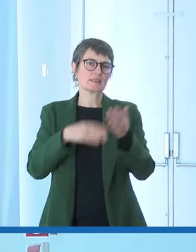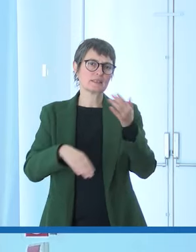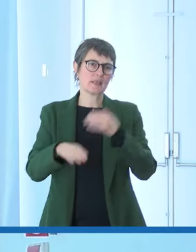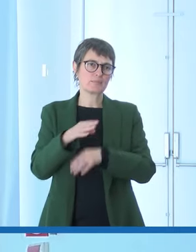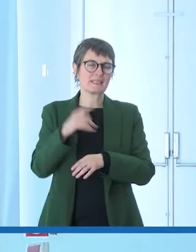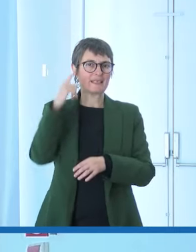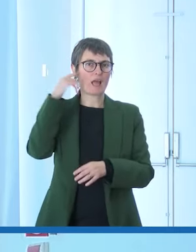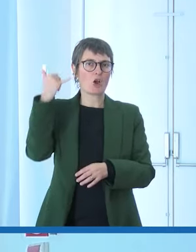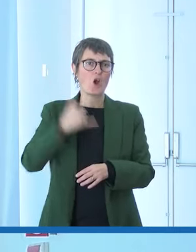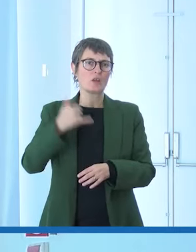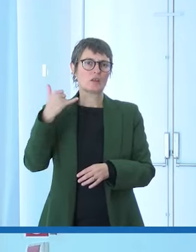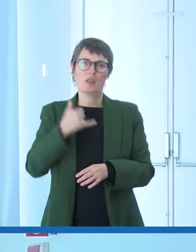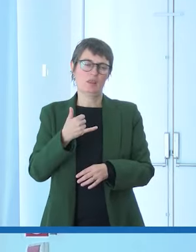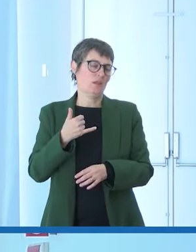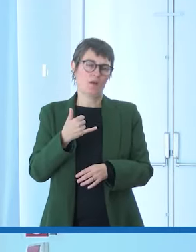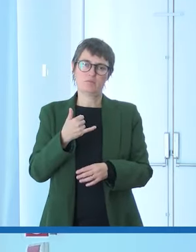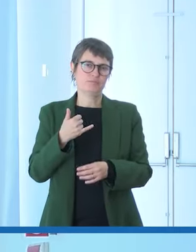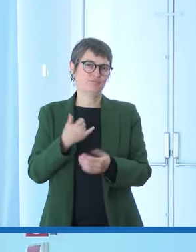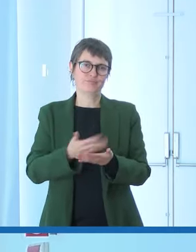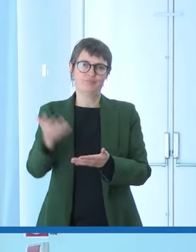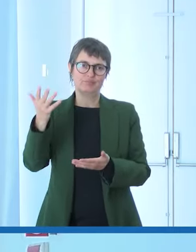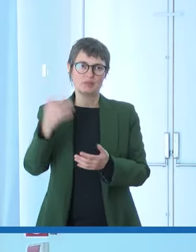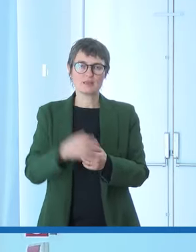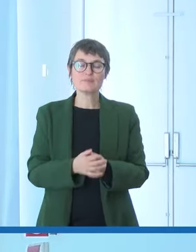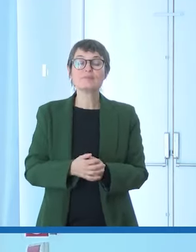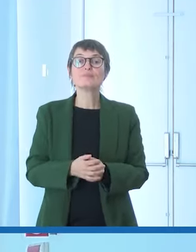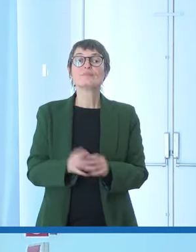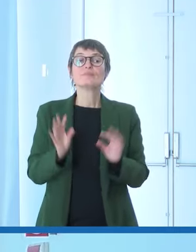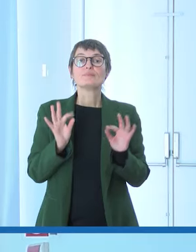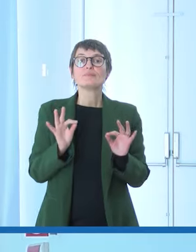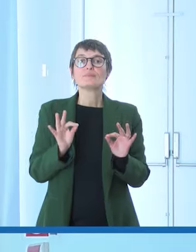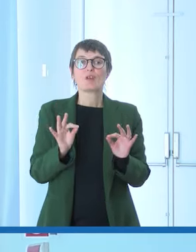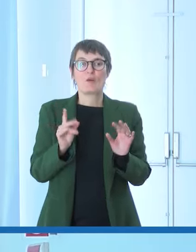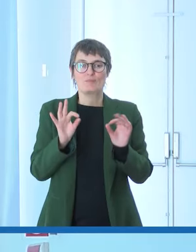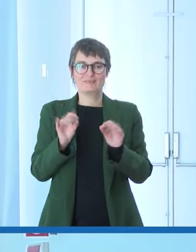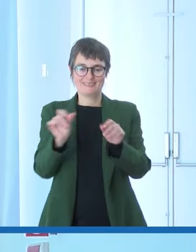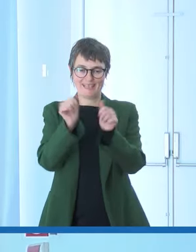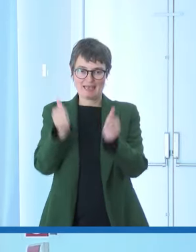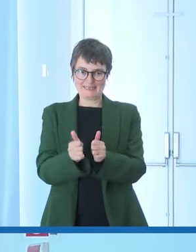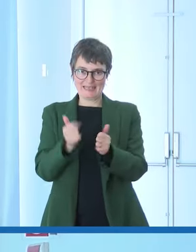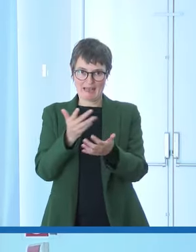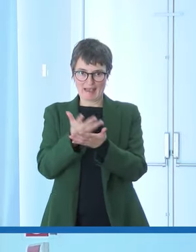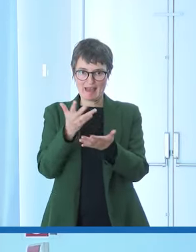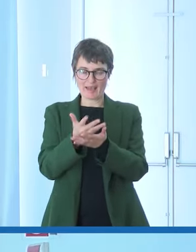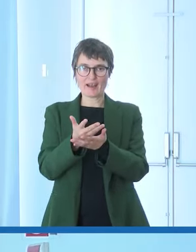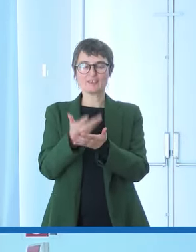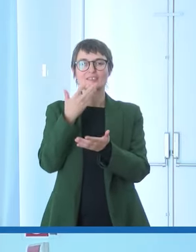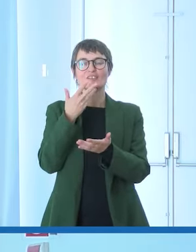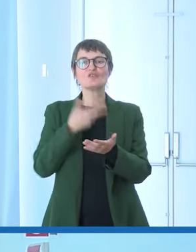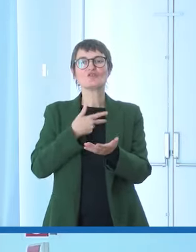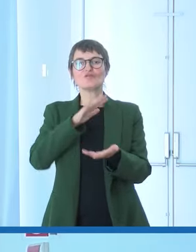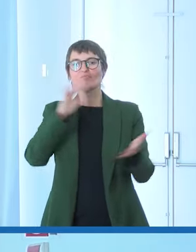cognitiva attraverso un ribaltamento nello stile della narrazione infatti la percezione della medesima